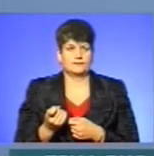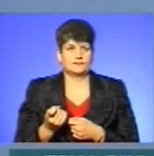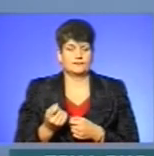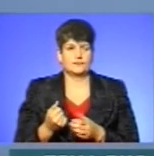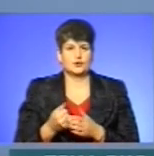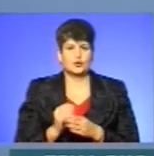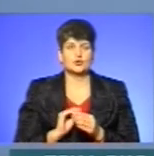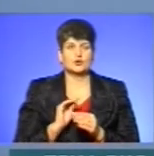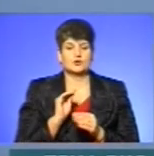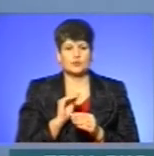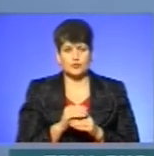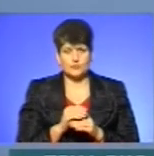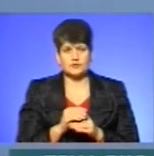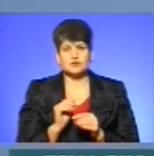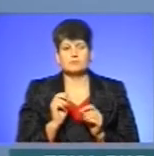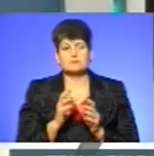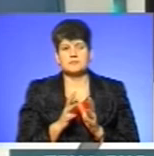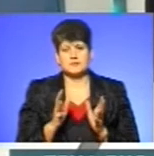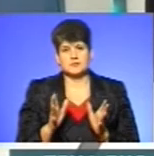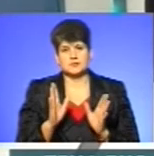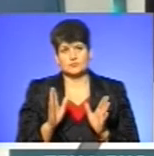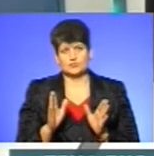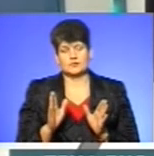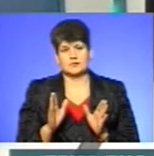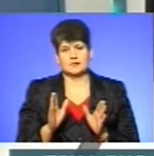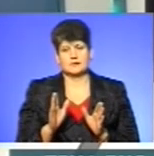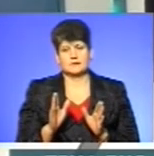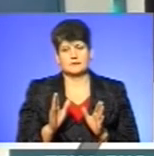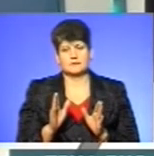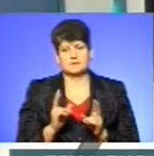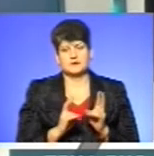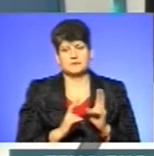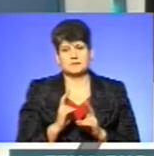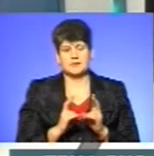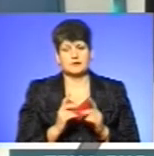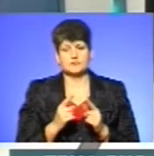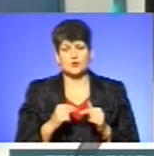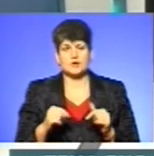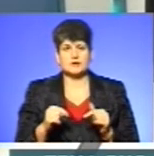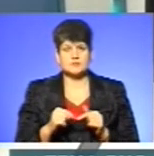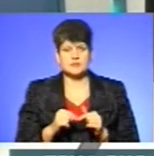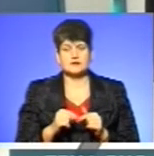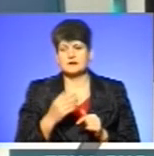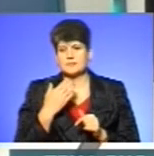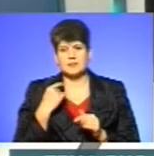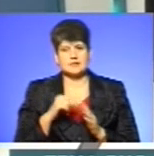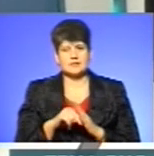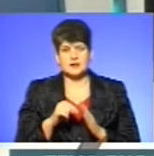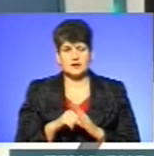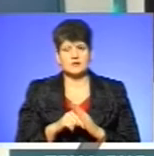Додаткових ресурсів. Чим більше буде задійно підприємств, організацій, має значення, що це